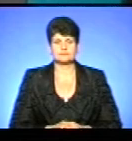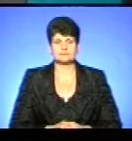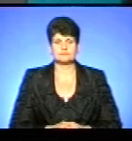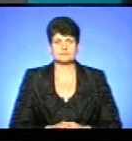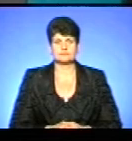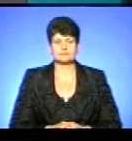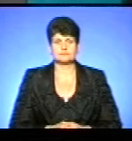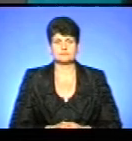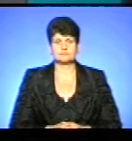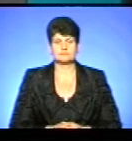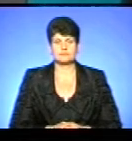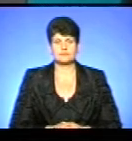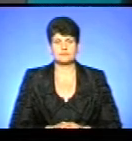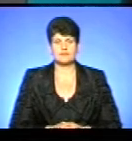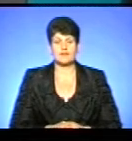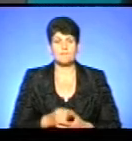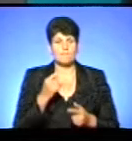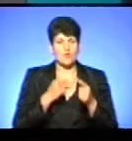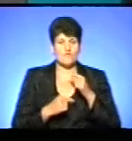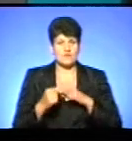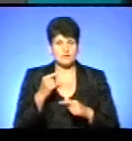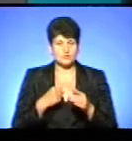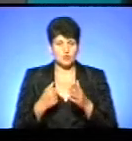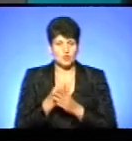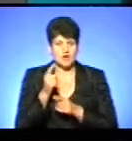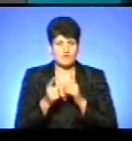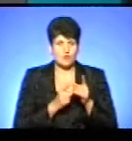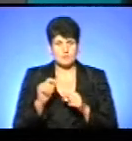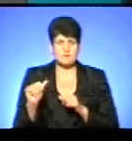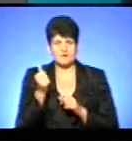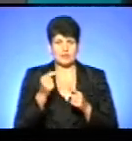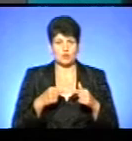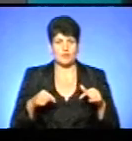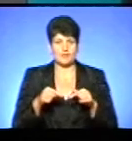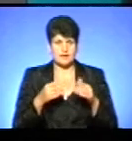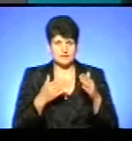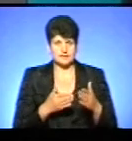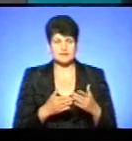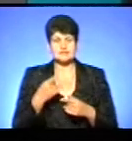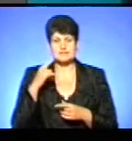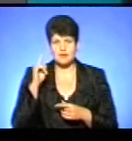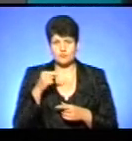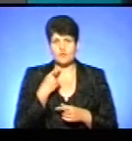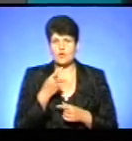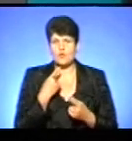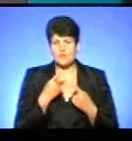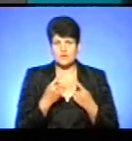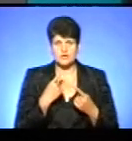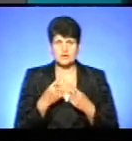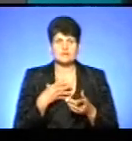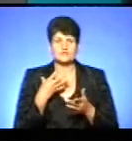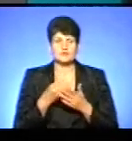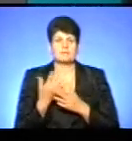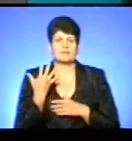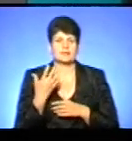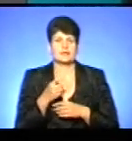Сподіваюся, глядач почув відповідь. Повернемося все-таки до реформи первинної ланки. З неймо, ви говорили, так, у своїй п